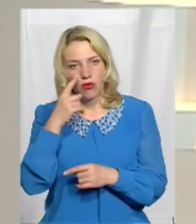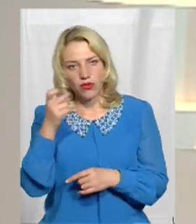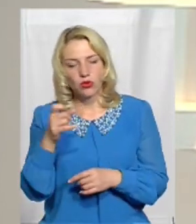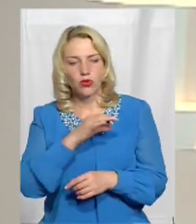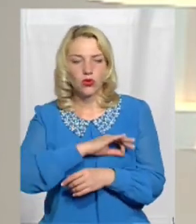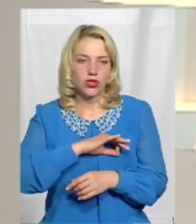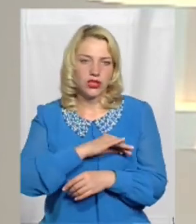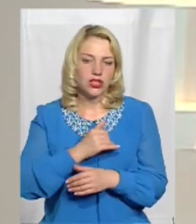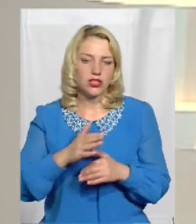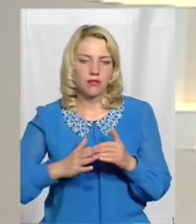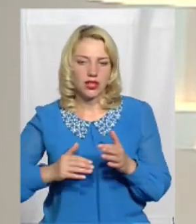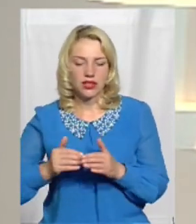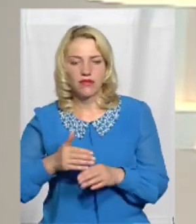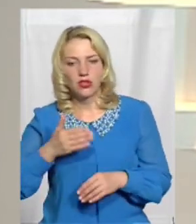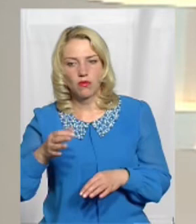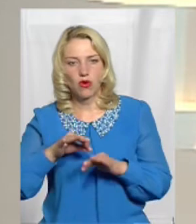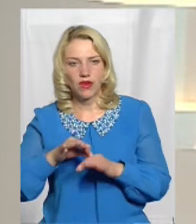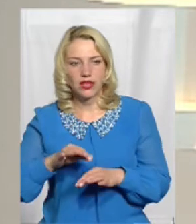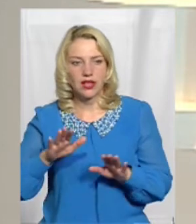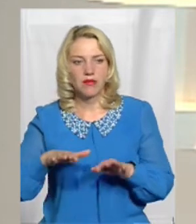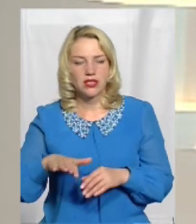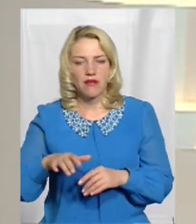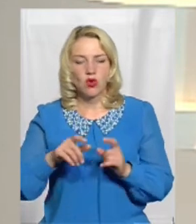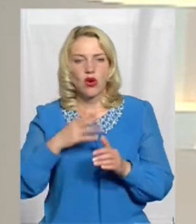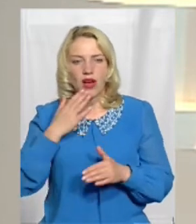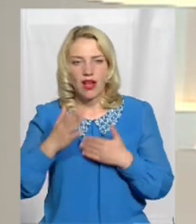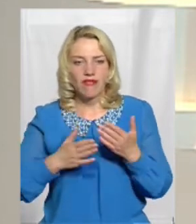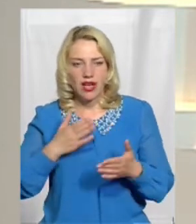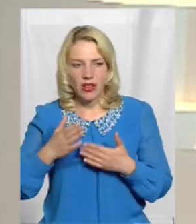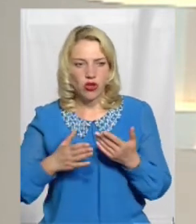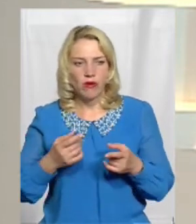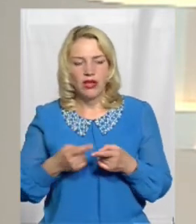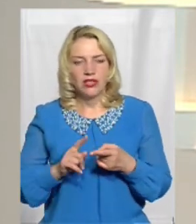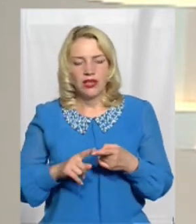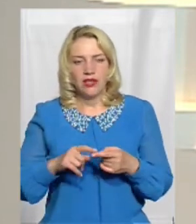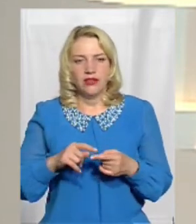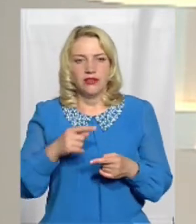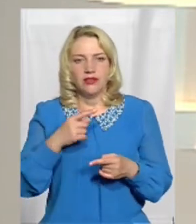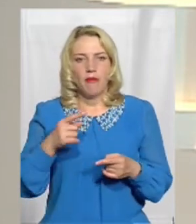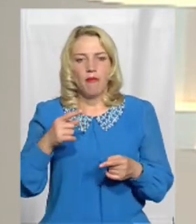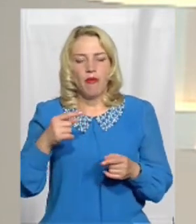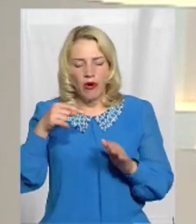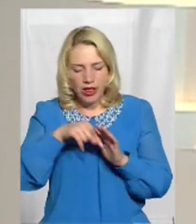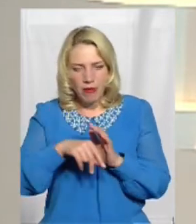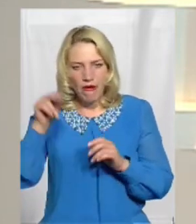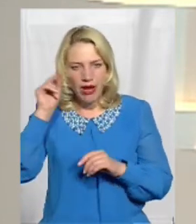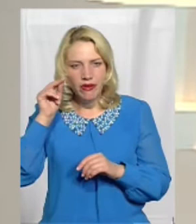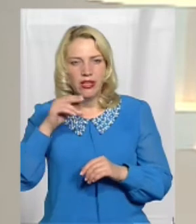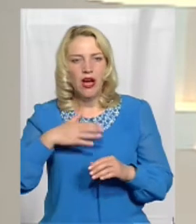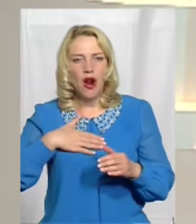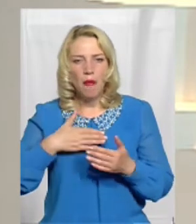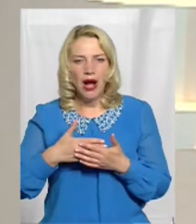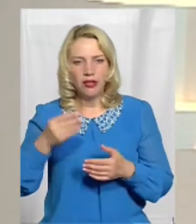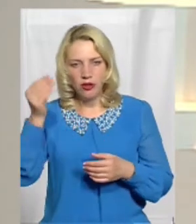і практично сторони проведення місцевого референдуму Опитування тощо, це я цитую, поглиблено вивчити громадську